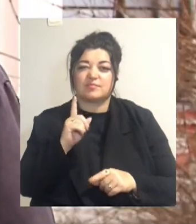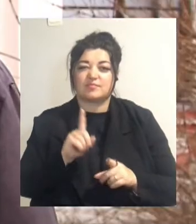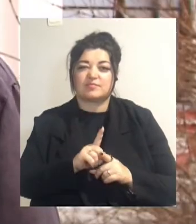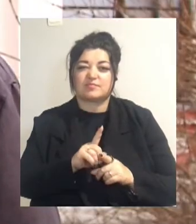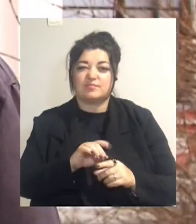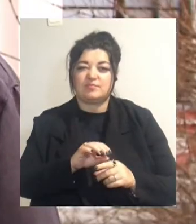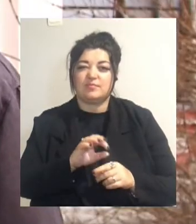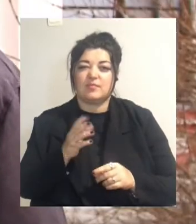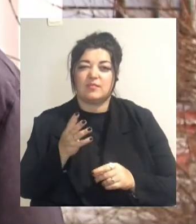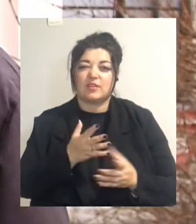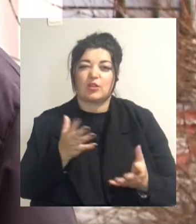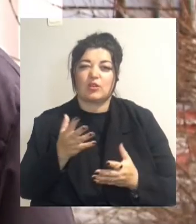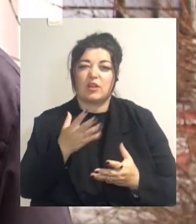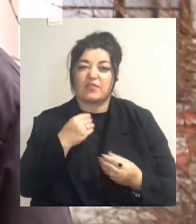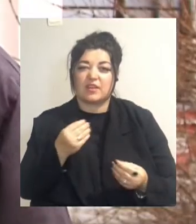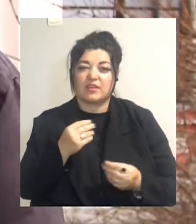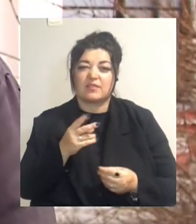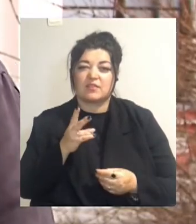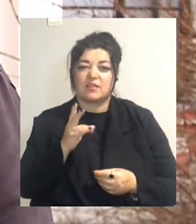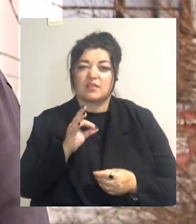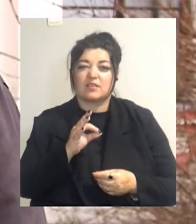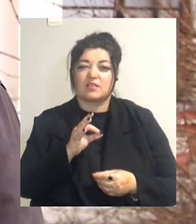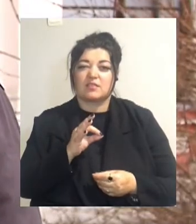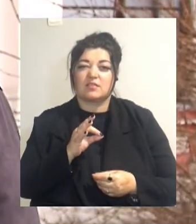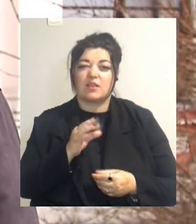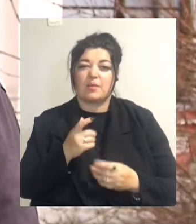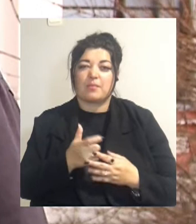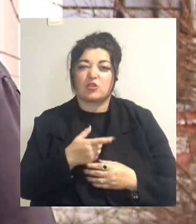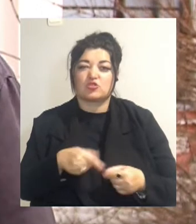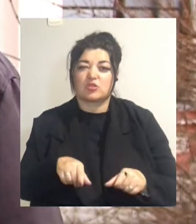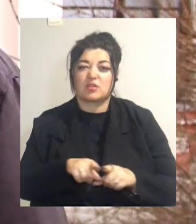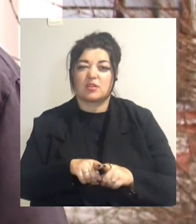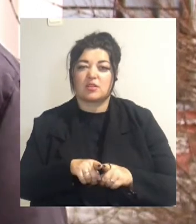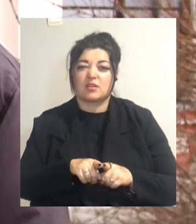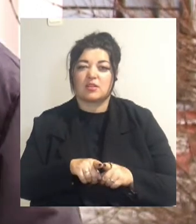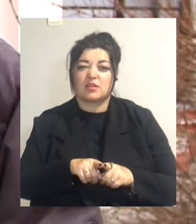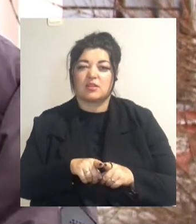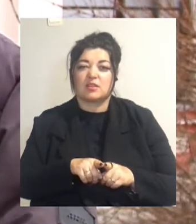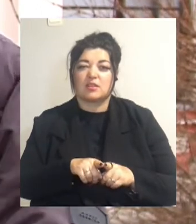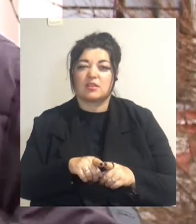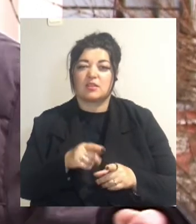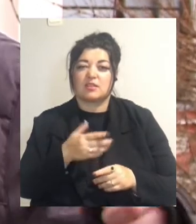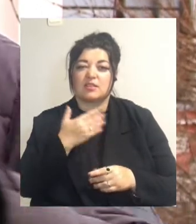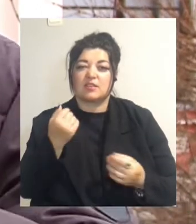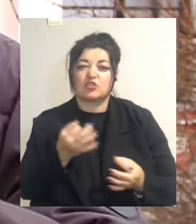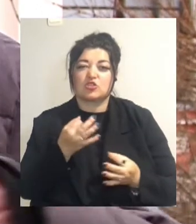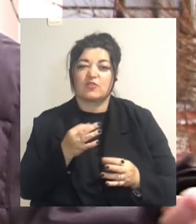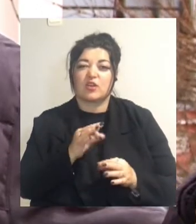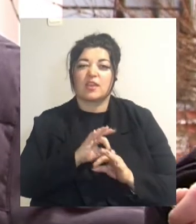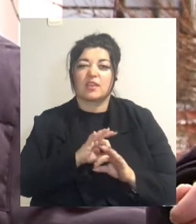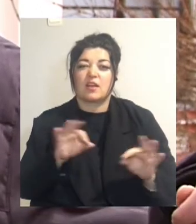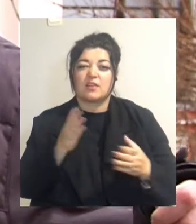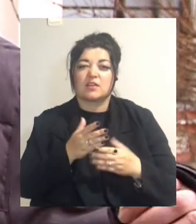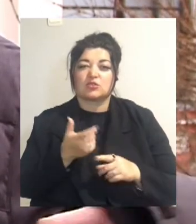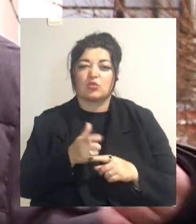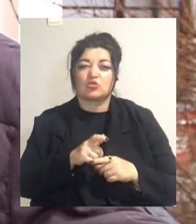ефективний, але має свої минуси. Опять-таки, немає нічого идеального. І є дуже больша вероятність